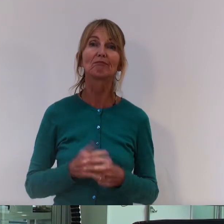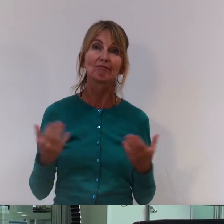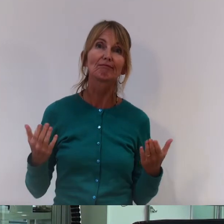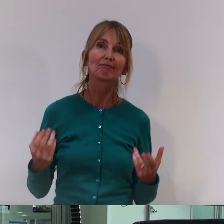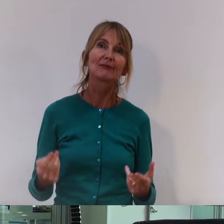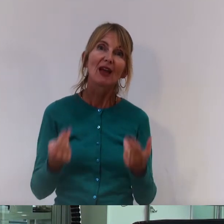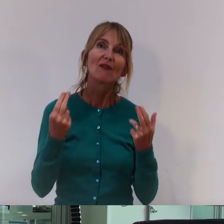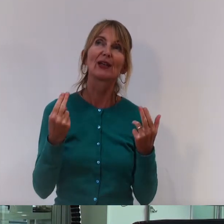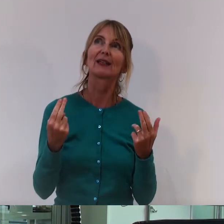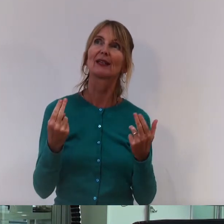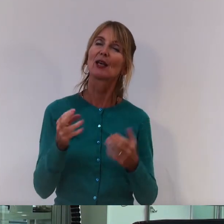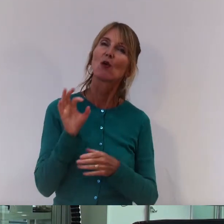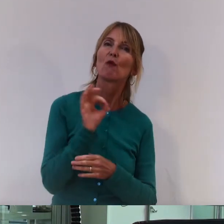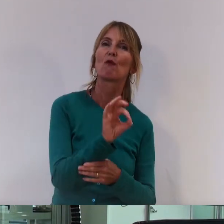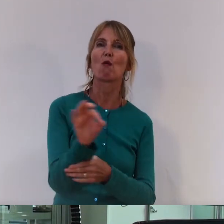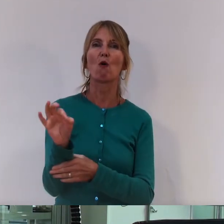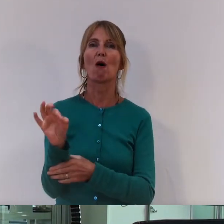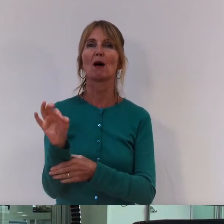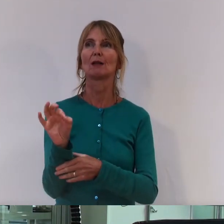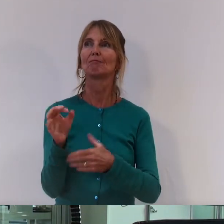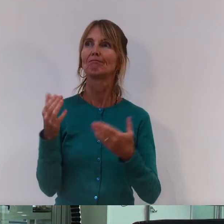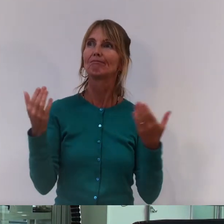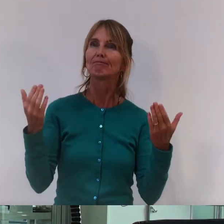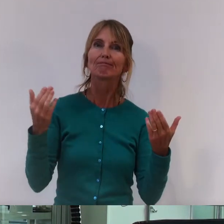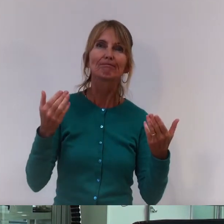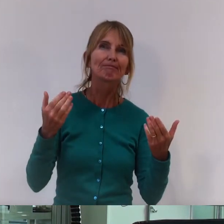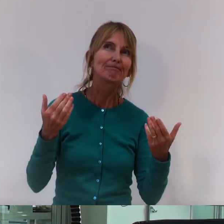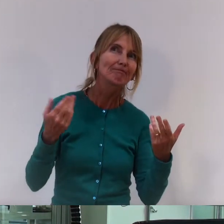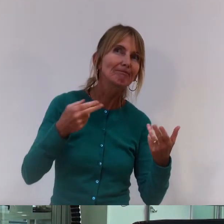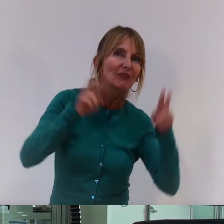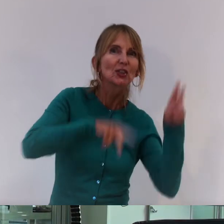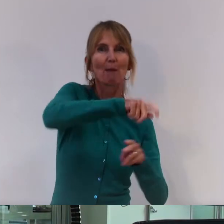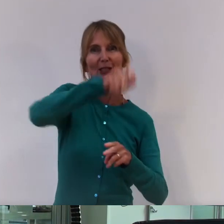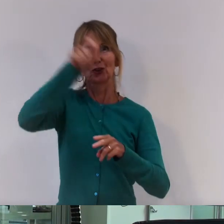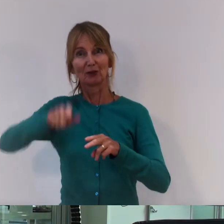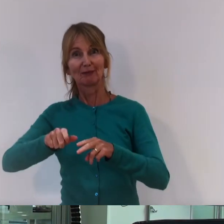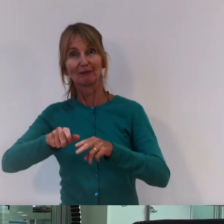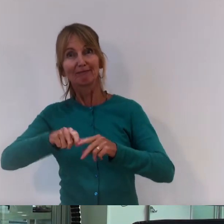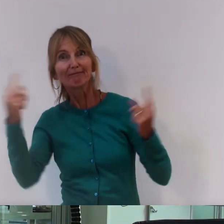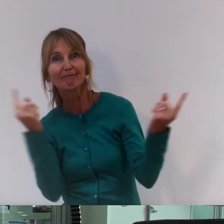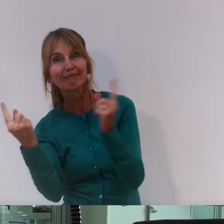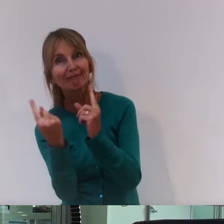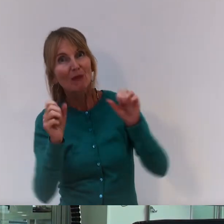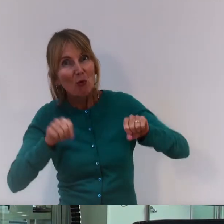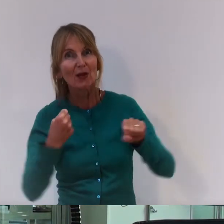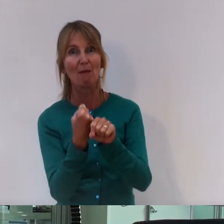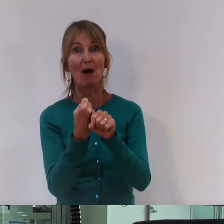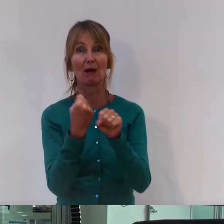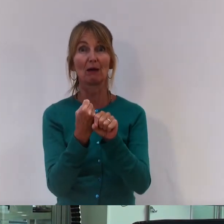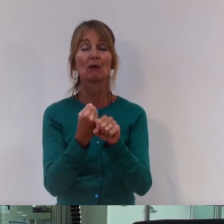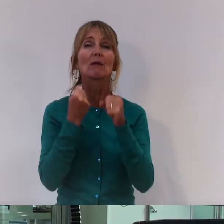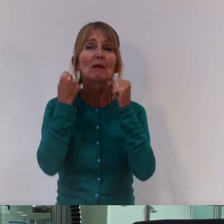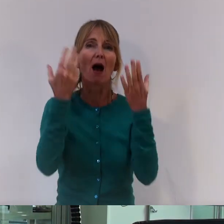wichtigen Beitrag dazu, Begegnungen von ganz unterschiedlichen Menschen zu organisieren, sondern ist auch ein klares Bekenntnis zur